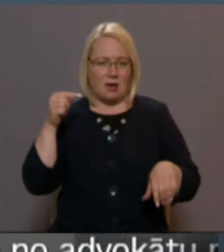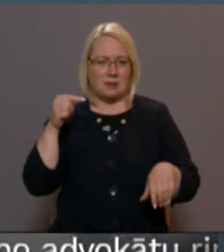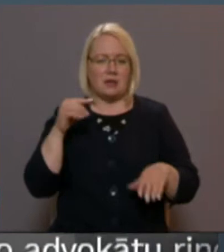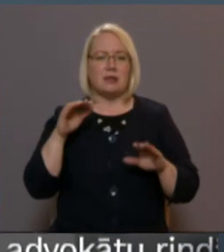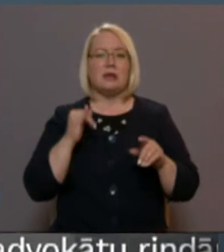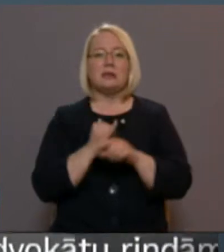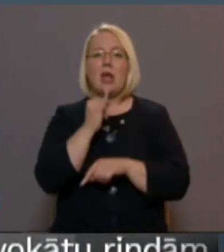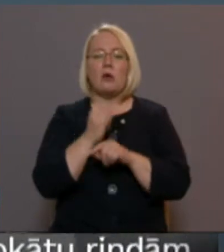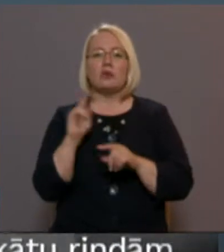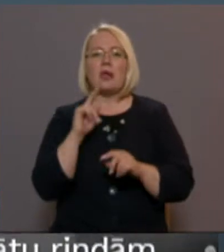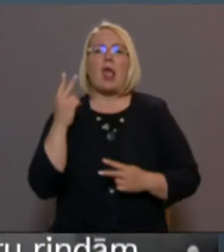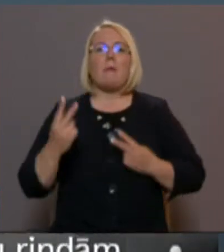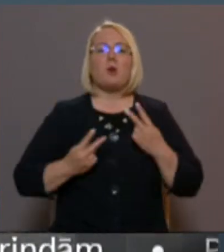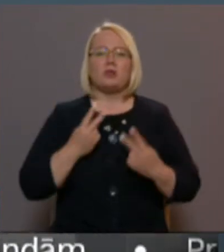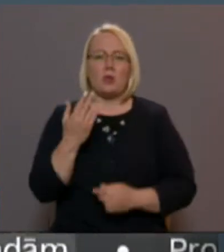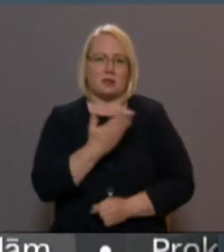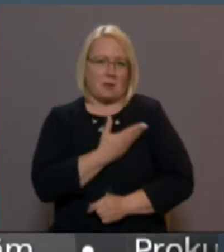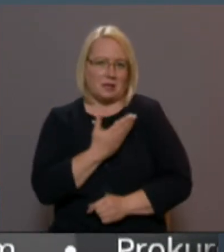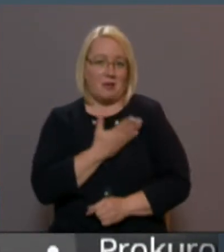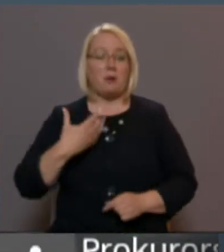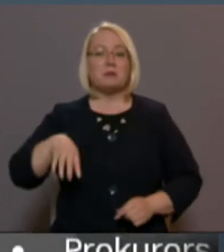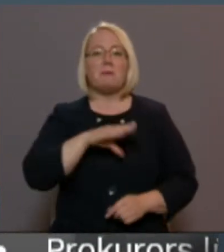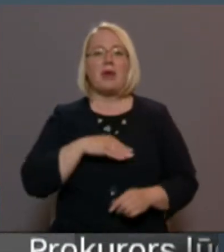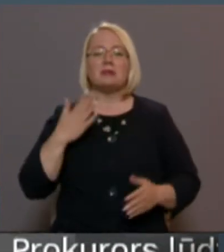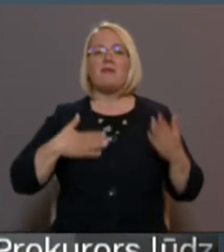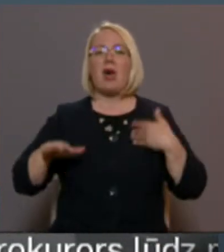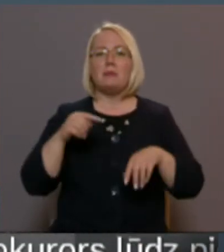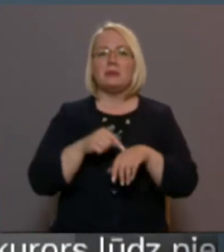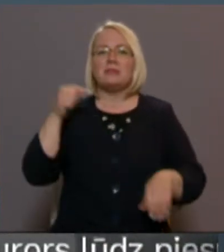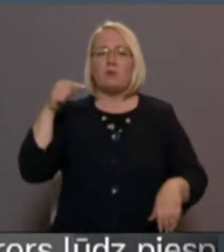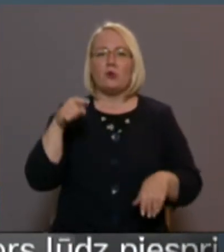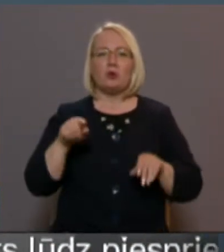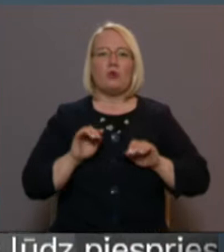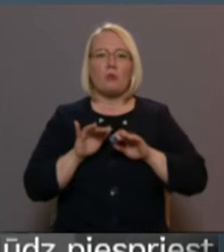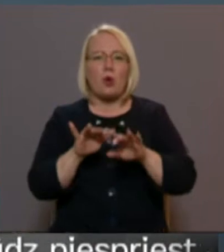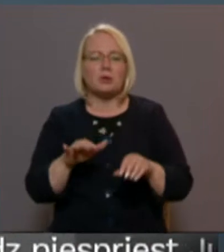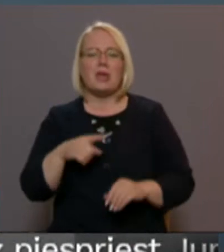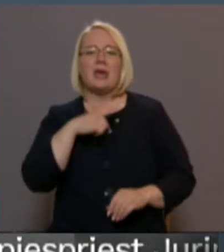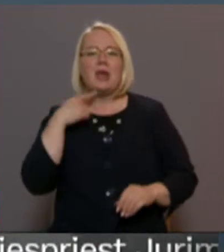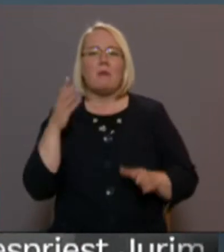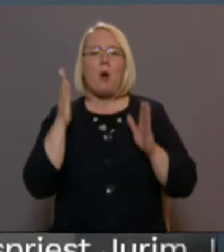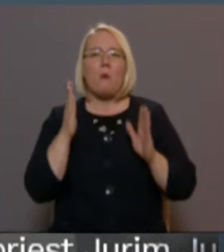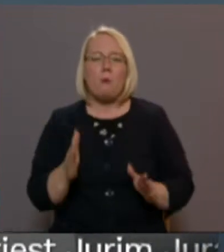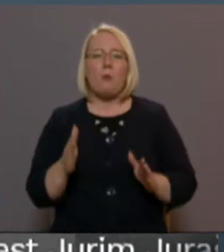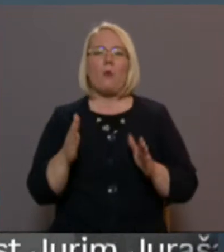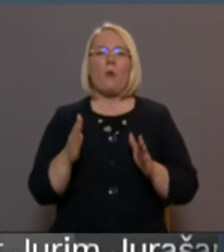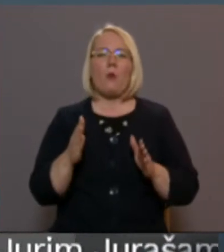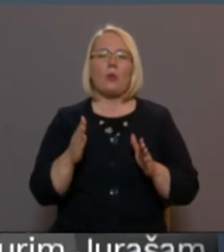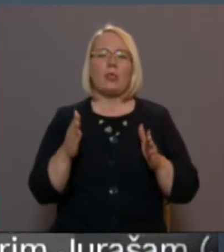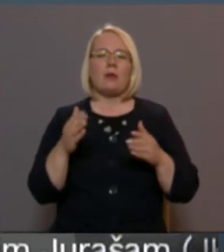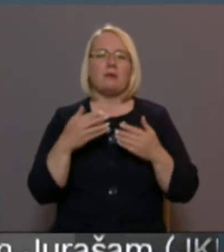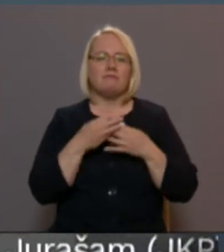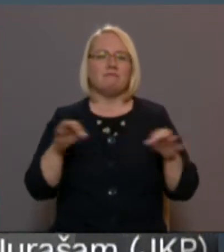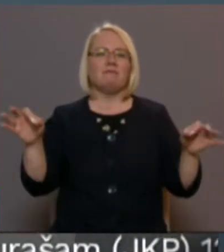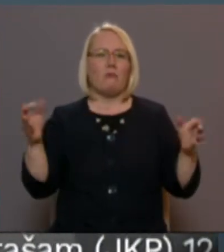Ceļošana ir emocionālas piedzīvojums, mēs vēlamies izbaudīt šo procesu, mēs vēlamies būt bezrūpīgi un atpūsties.